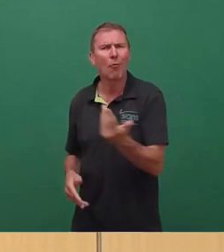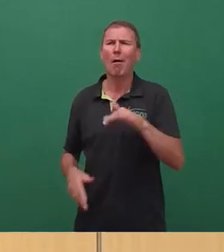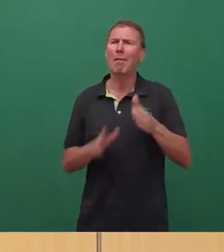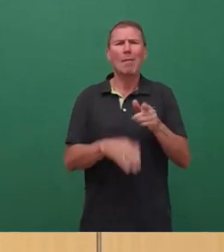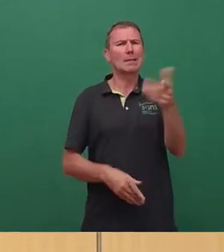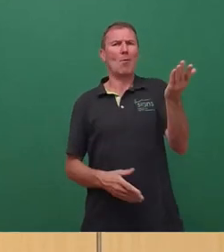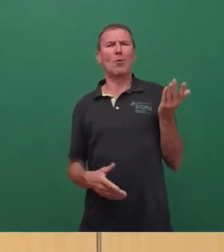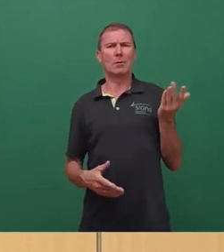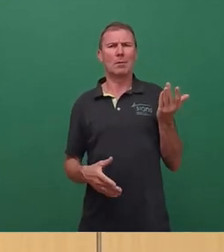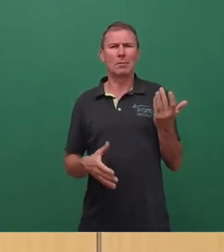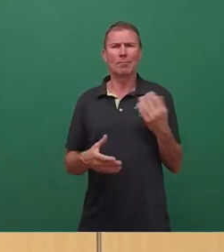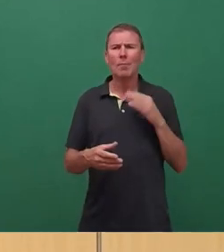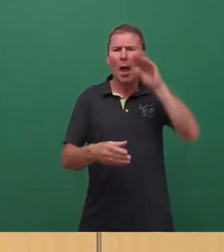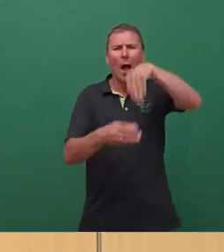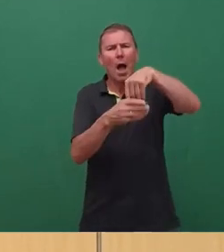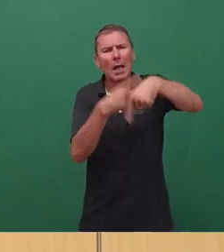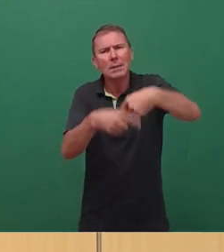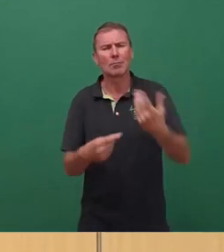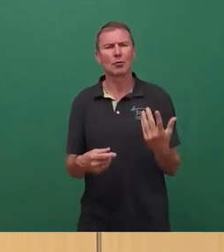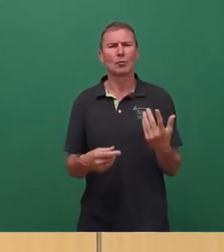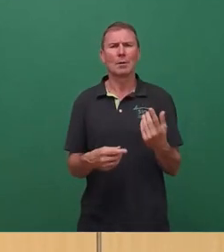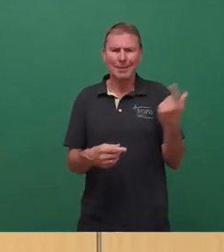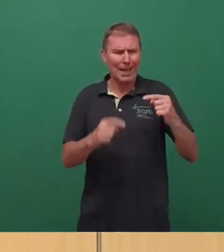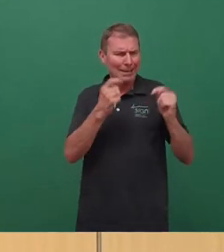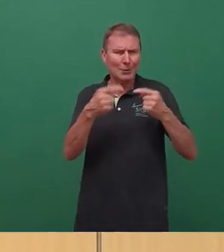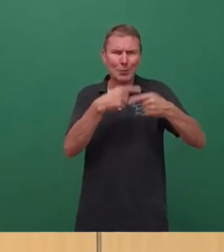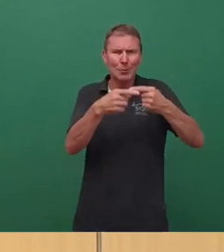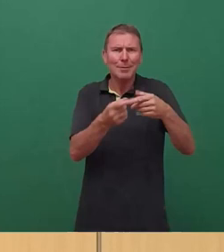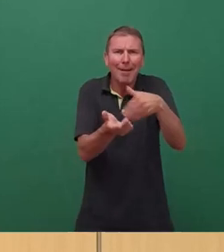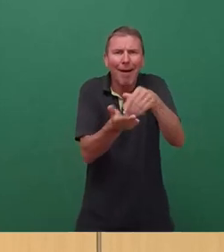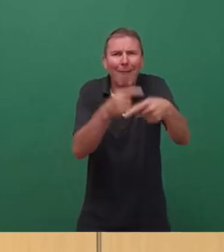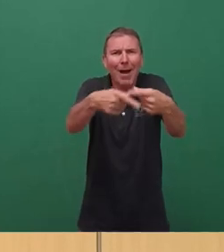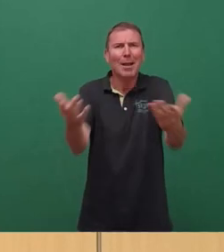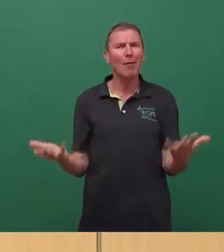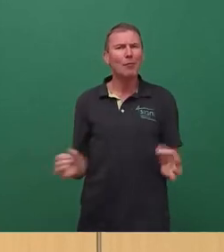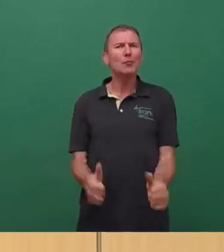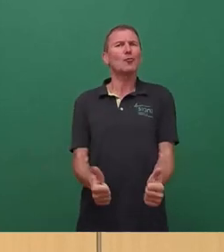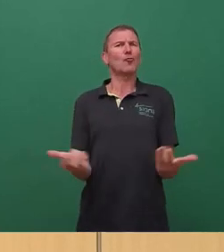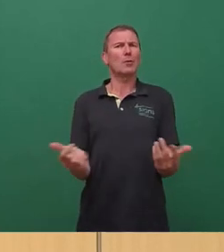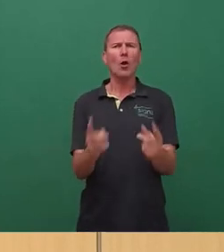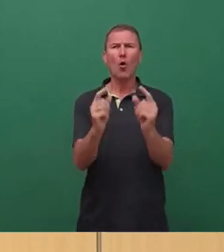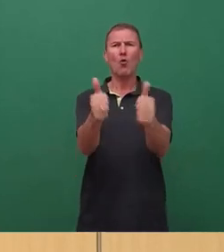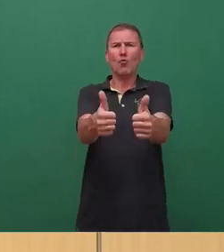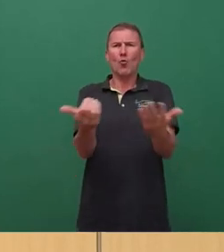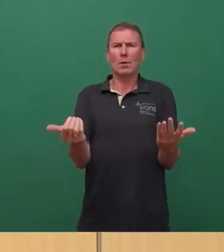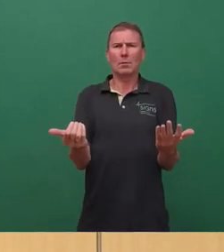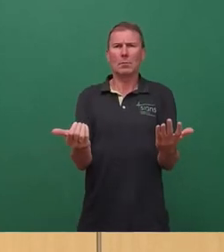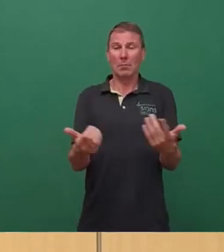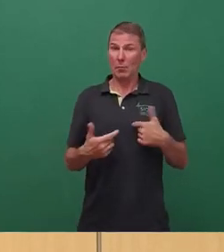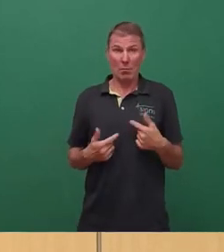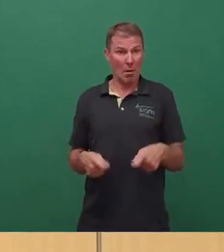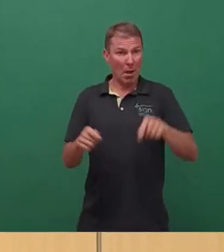Landesbehörde eingeschaltet hat, dieser Diskussionsprozess wird weitergehen. Und wie gesagt, das ist was Gutes, denn was wir hier bauen